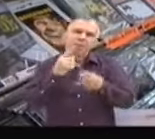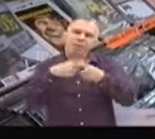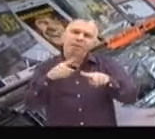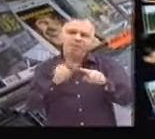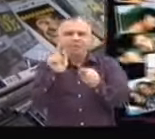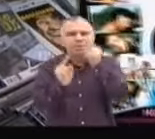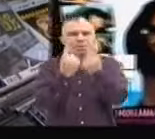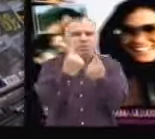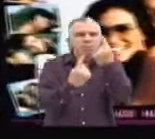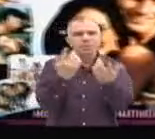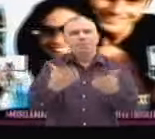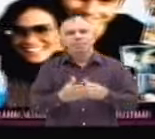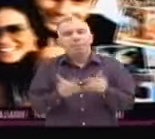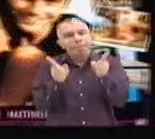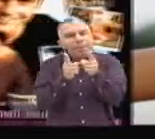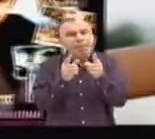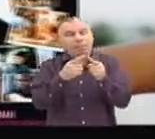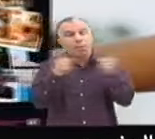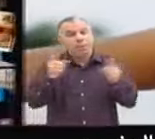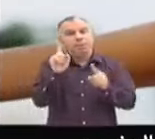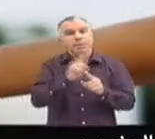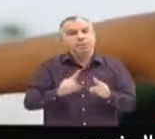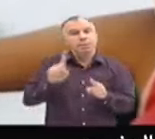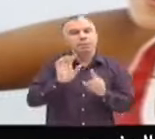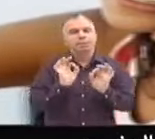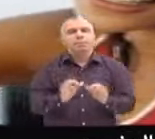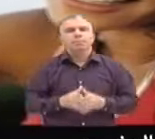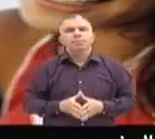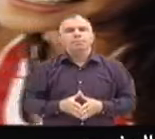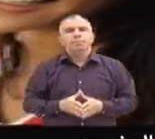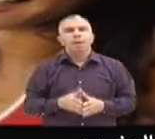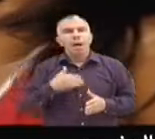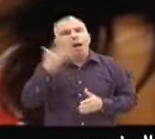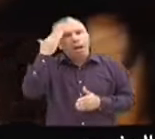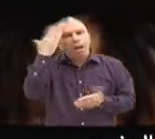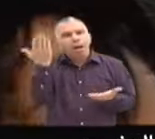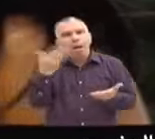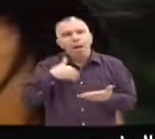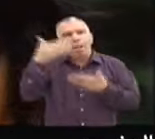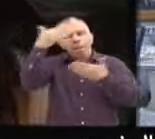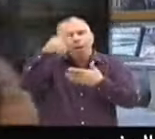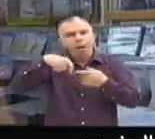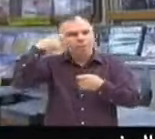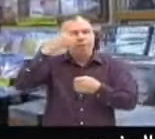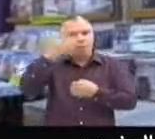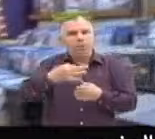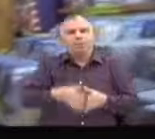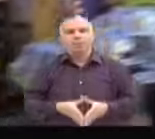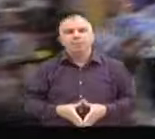quelques films comme ça. Mais sinon, tu restes... Je sais que c'est le bel boussillement d'un vrai cinéma aussi au Maroc.